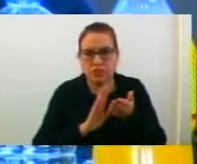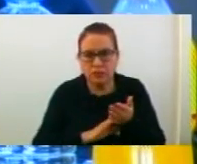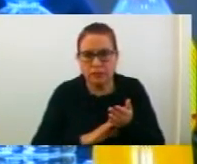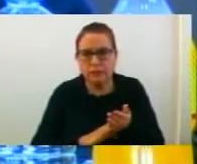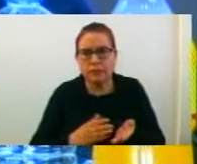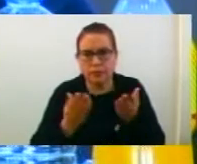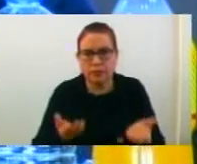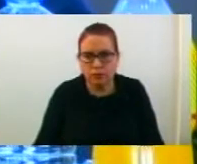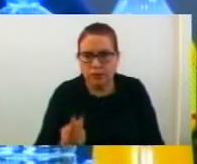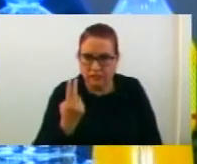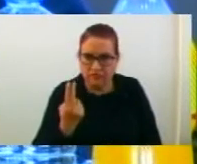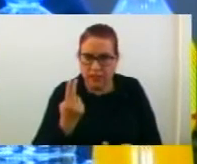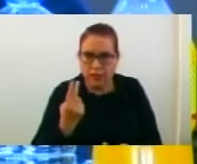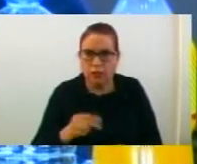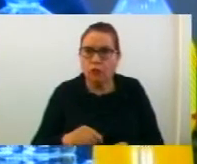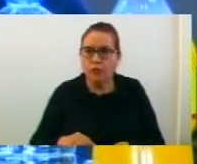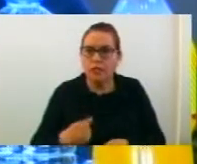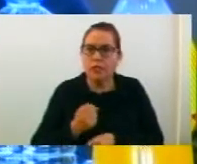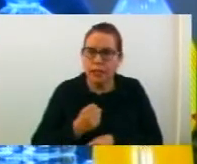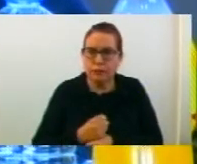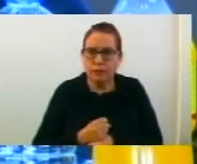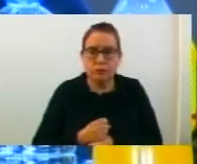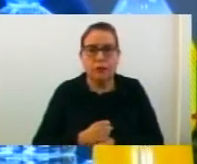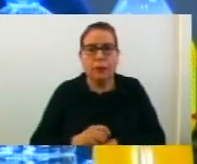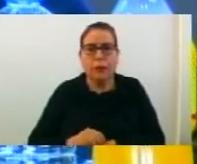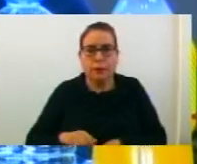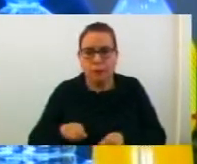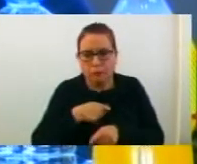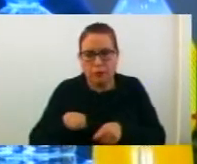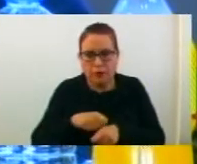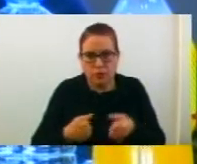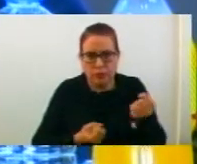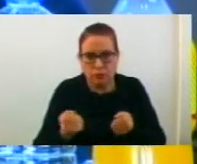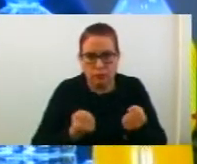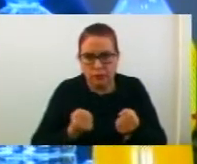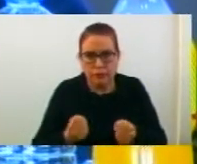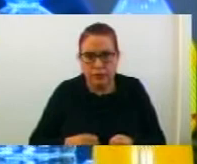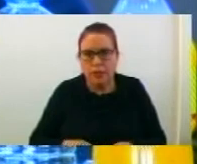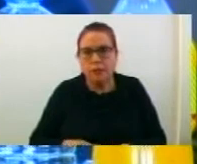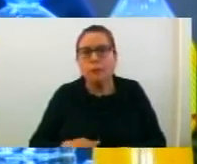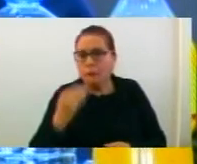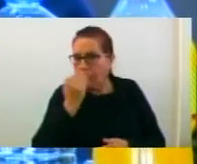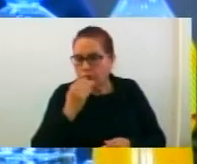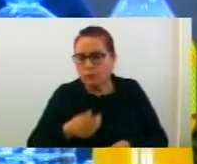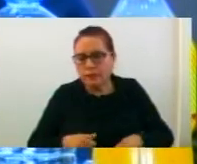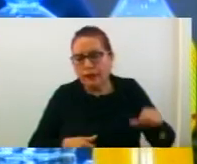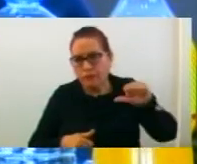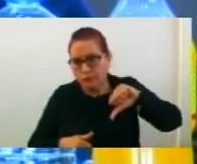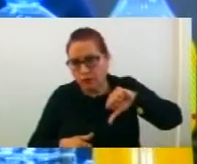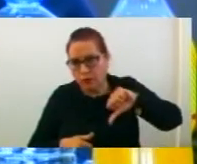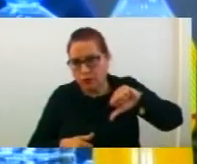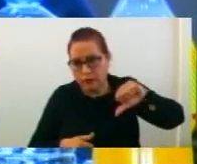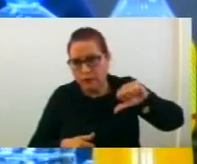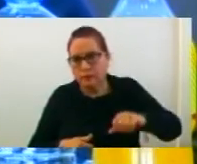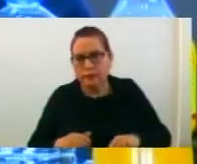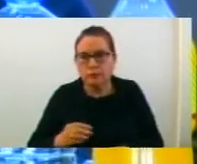предлага две нови струки и тоа. Автомеханичар и инсталатер на цевкини водови, инсталатер за грење и климатизација,